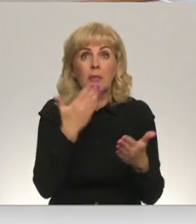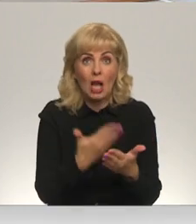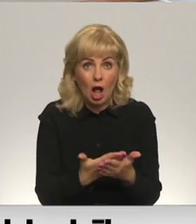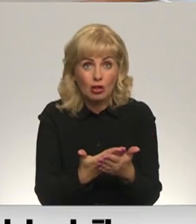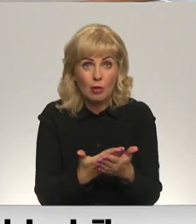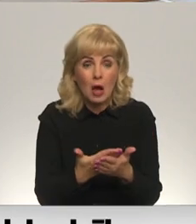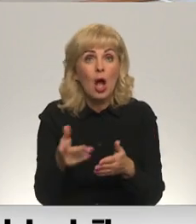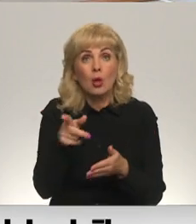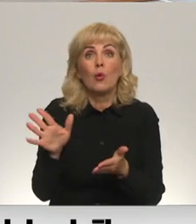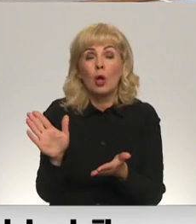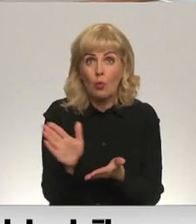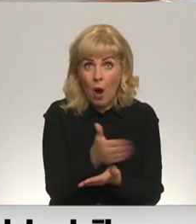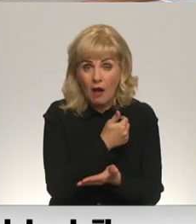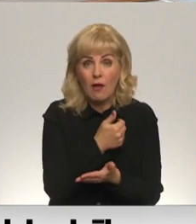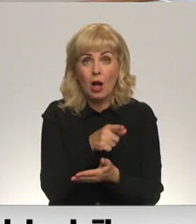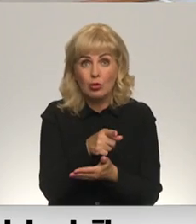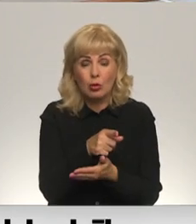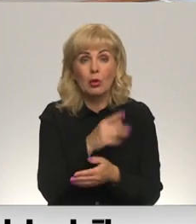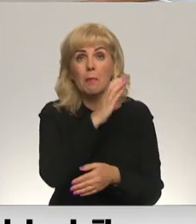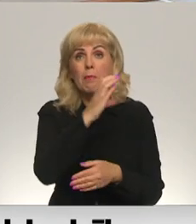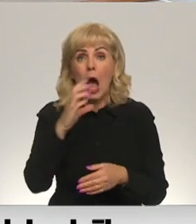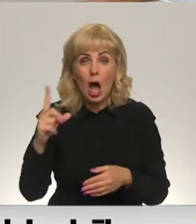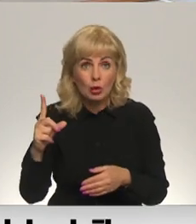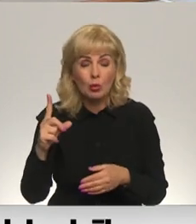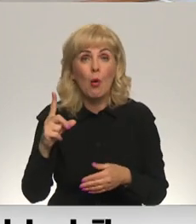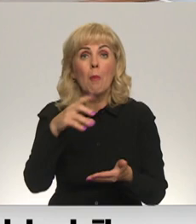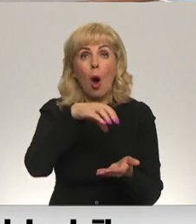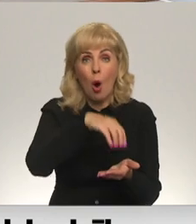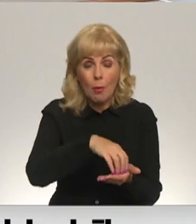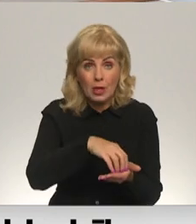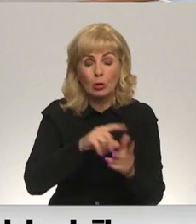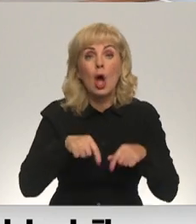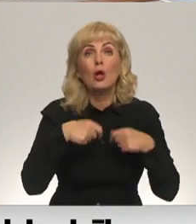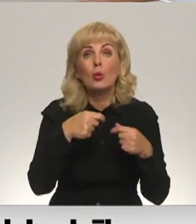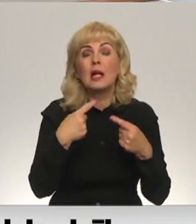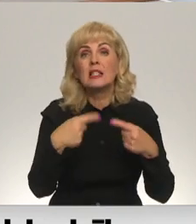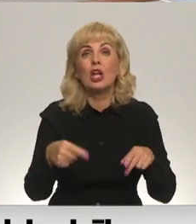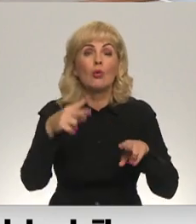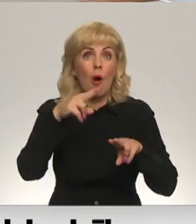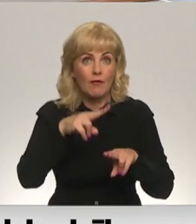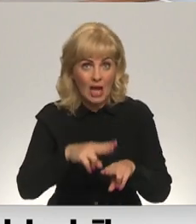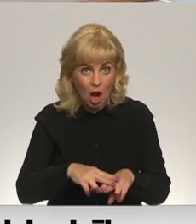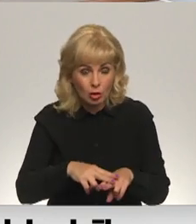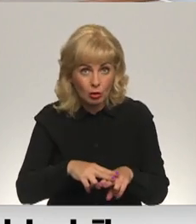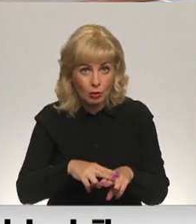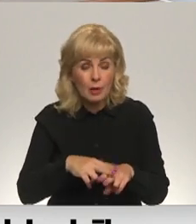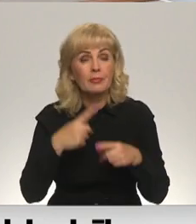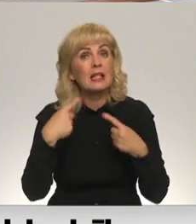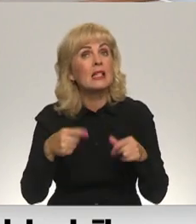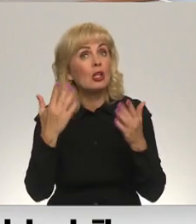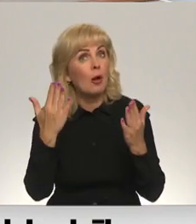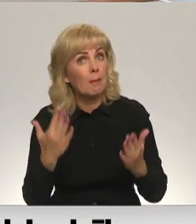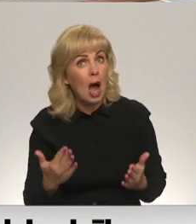mēs novācot šos šausmīgos skaudros padomju objektus, mēs dodam citu vietu, citu pasākumu